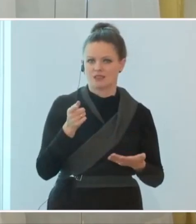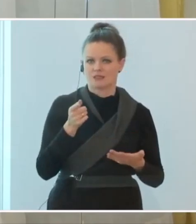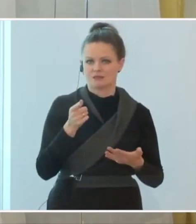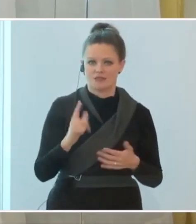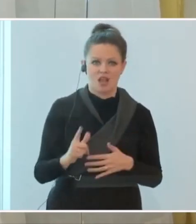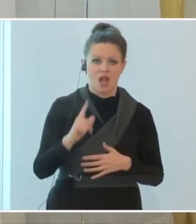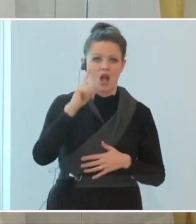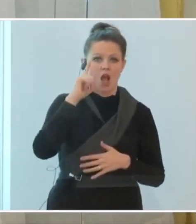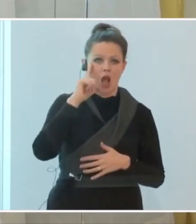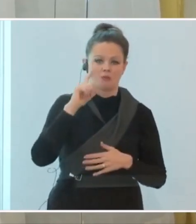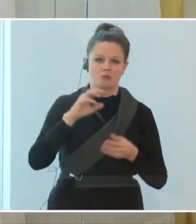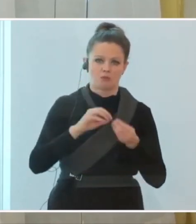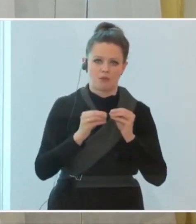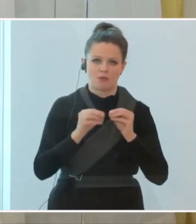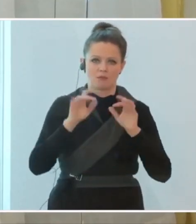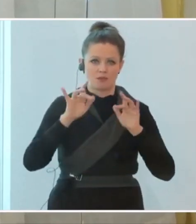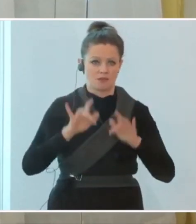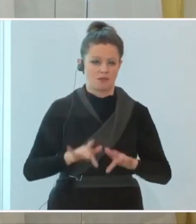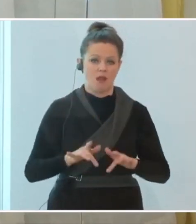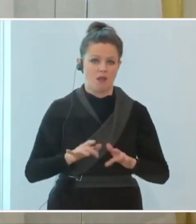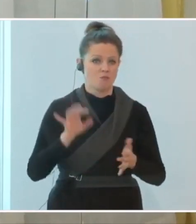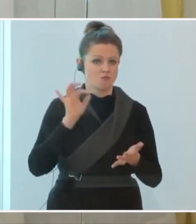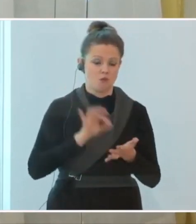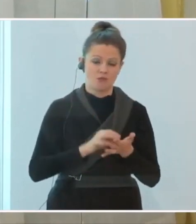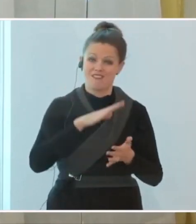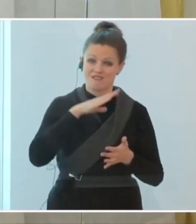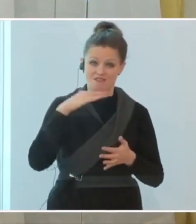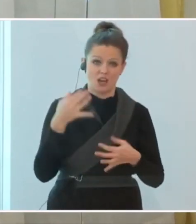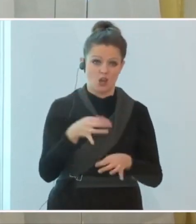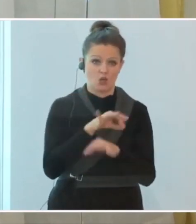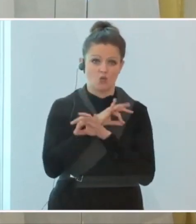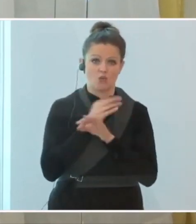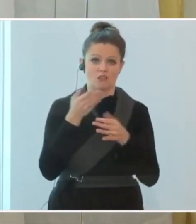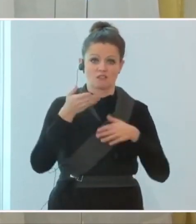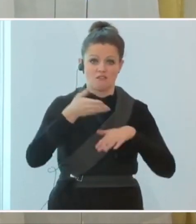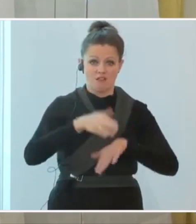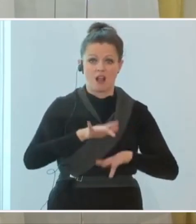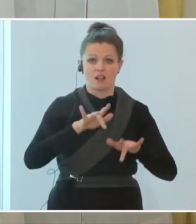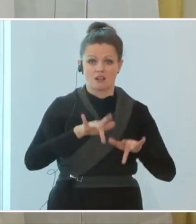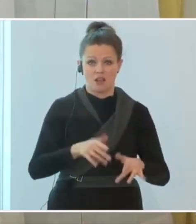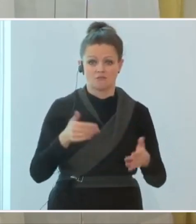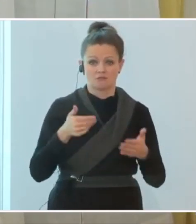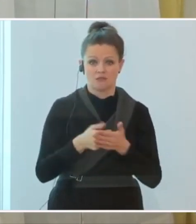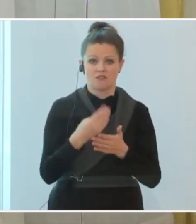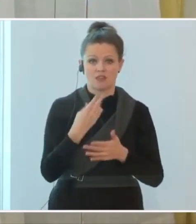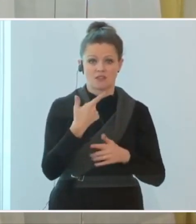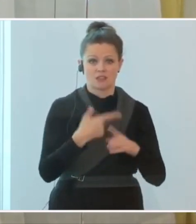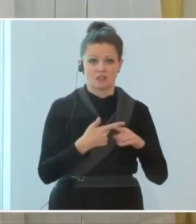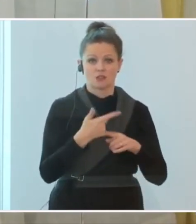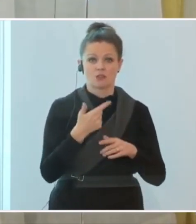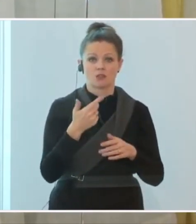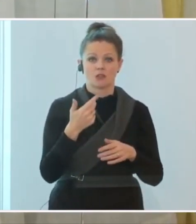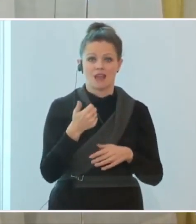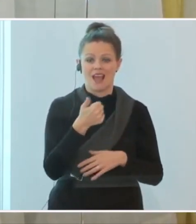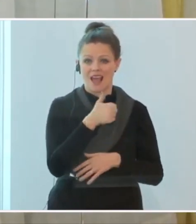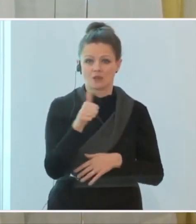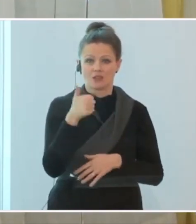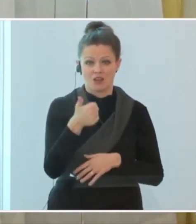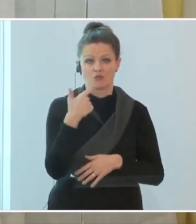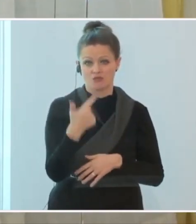Hauptproblematik, dass wir sehr viele Todesfälle haben im Augenblick. Das waren in den letzten 24 Stunden 121.